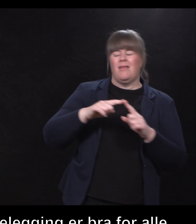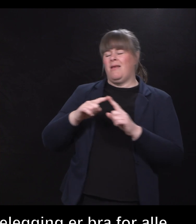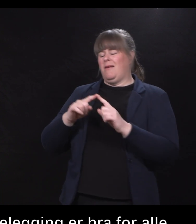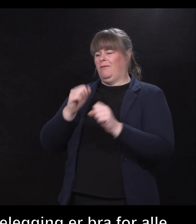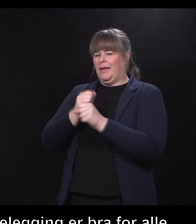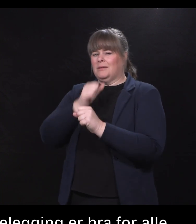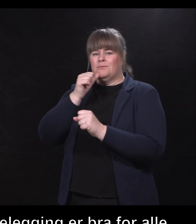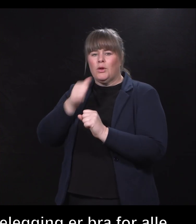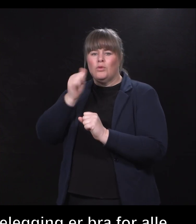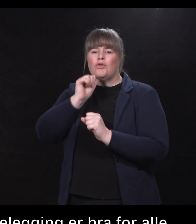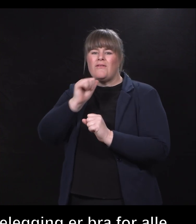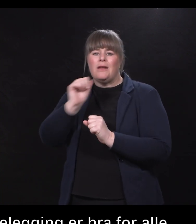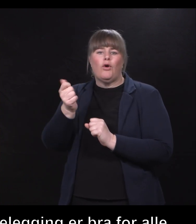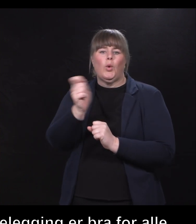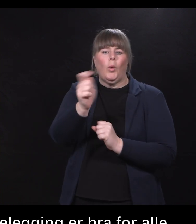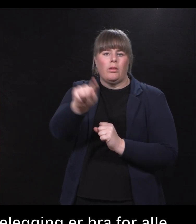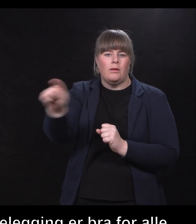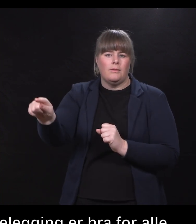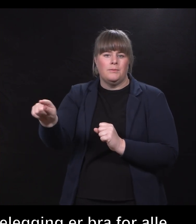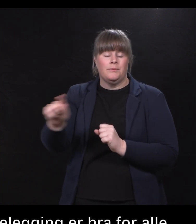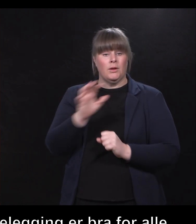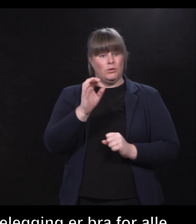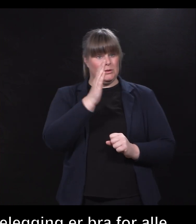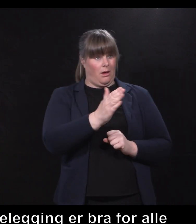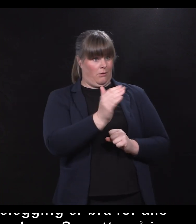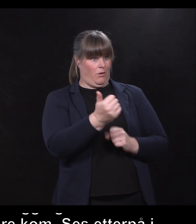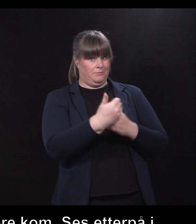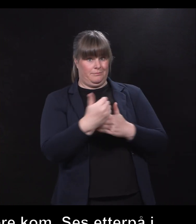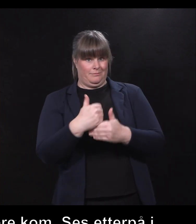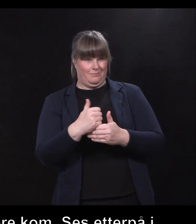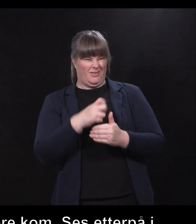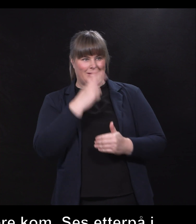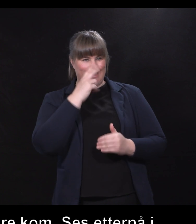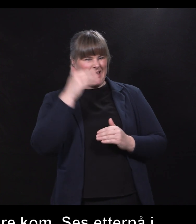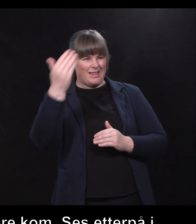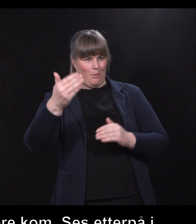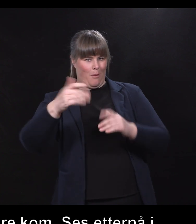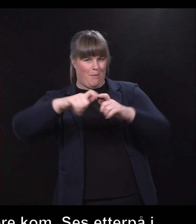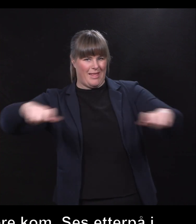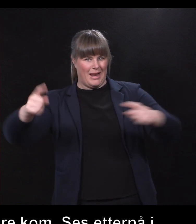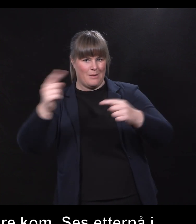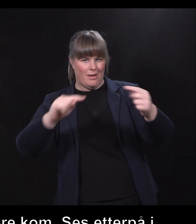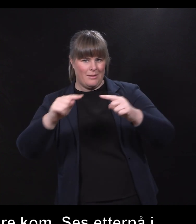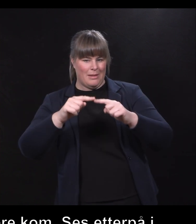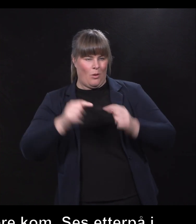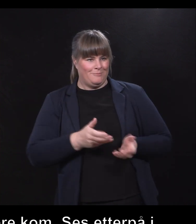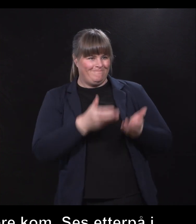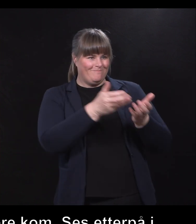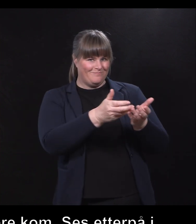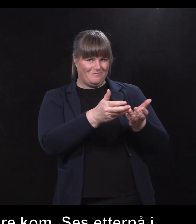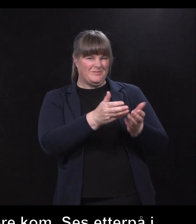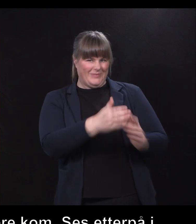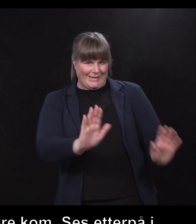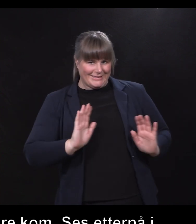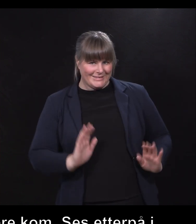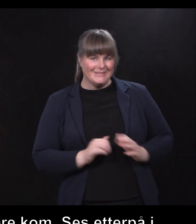så ses vi etterpå i panelet, men dere får en liten hilsen nå, så har vi gjort unna det for slutten. Da skal vi, vær så